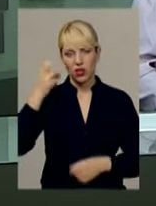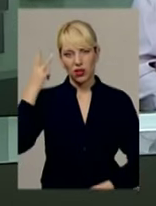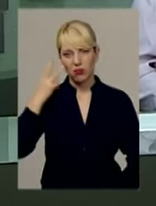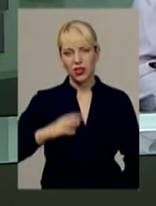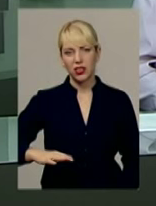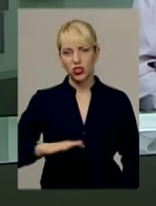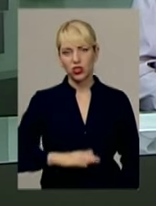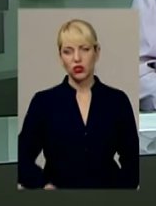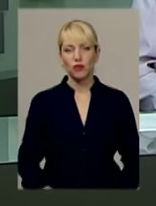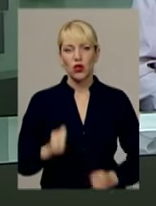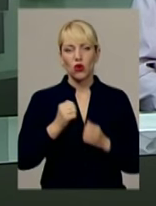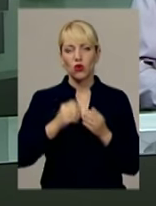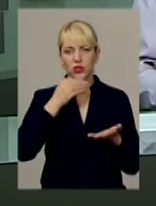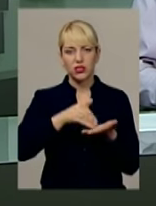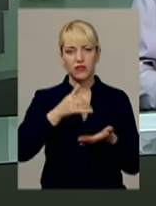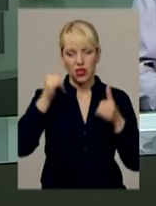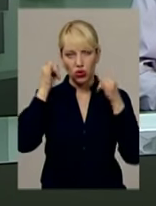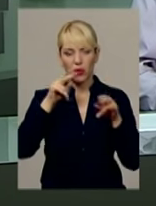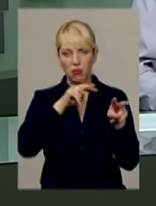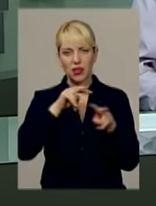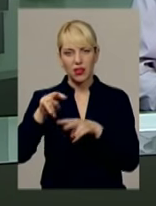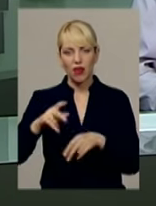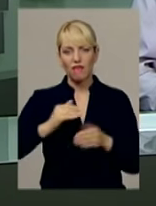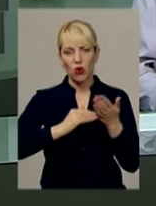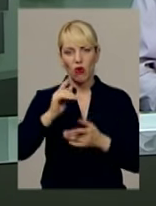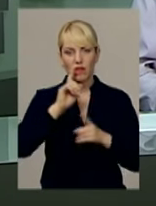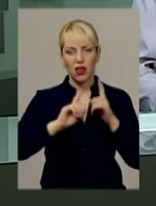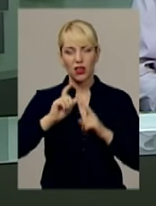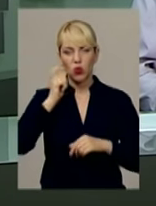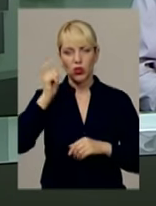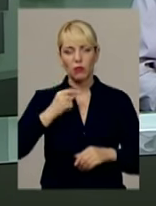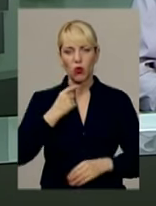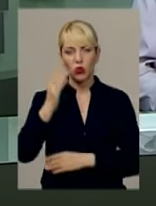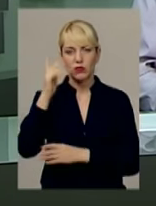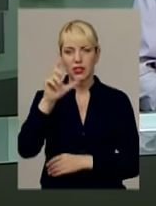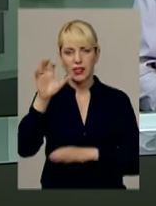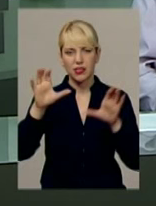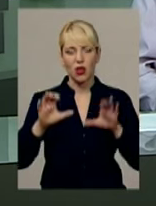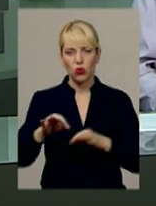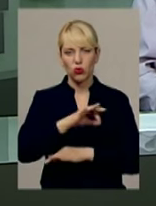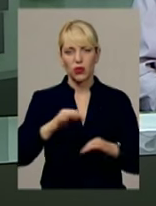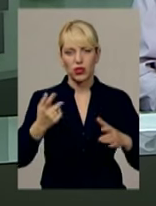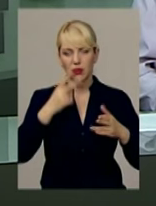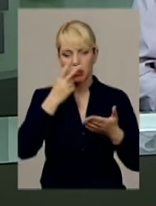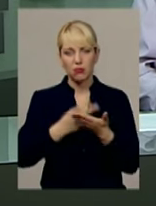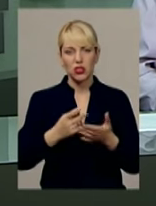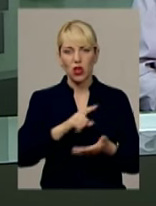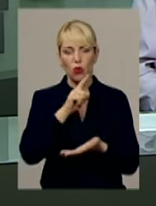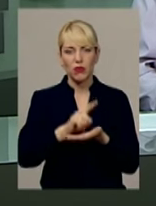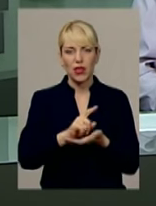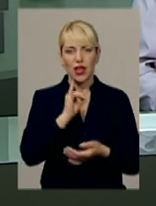Кожна свинята-корова тепер під наглядом. Верховна Рада України проголосувала за законопроект, який передбачає обов'язкову